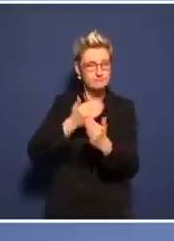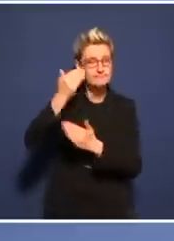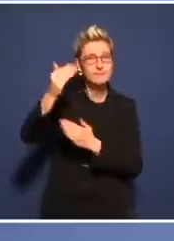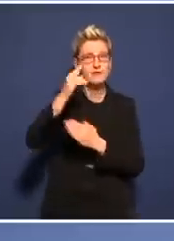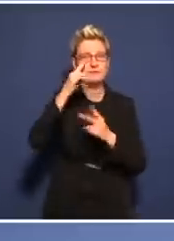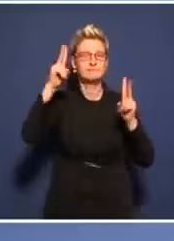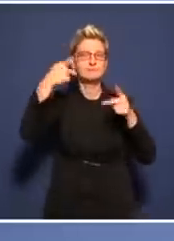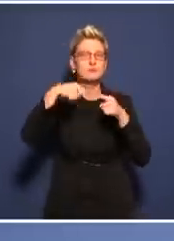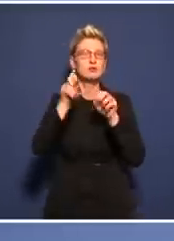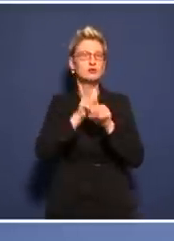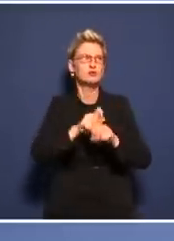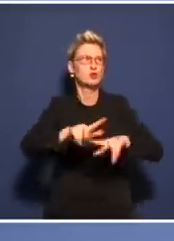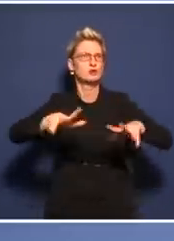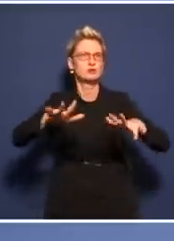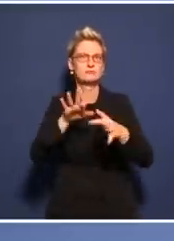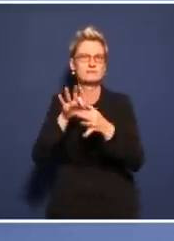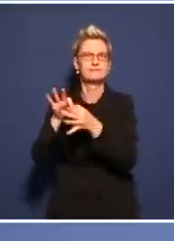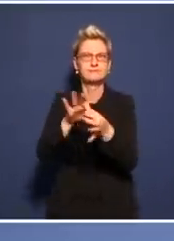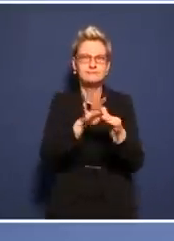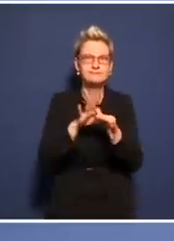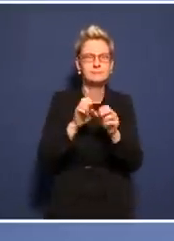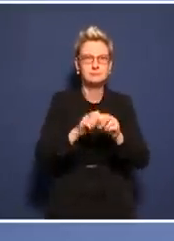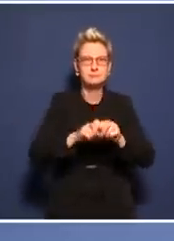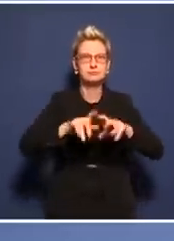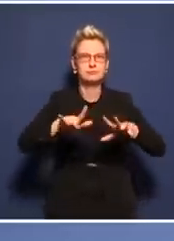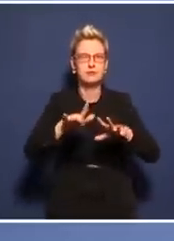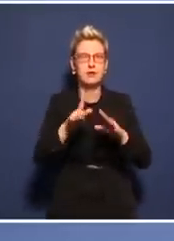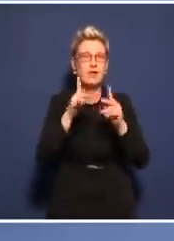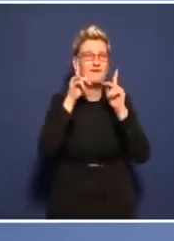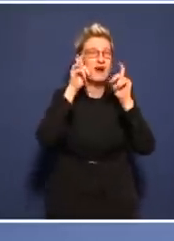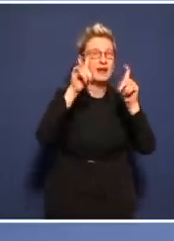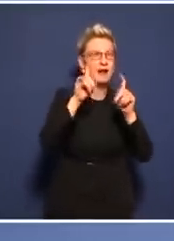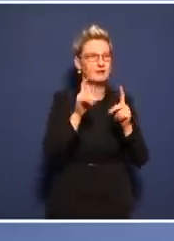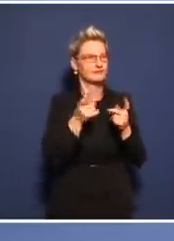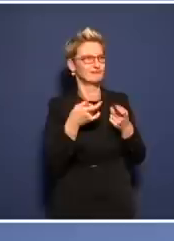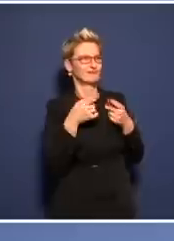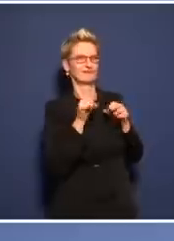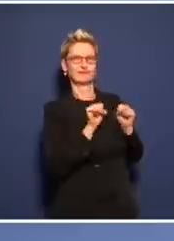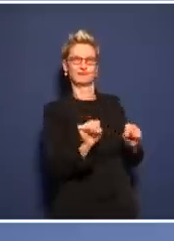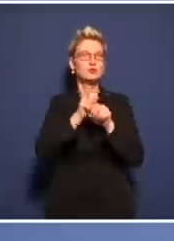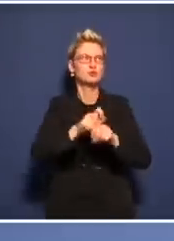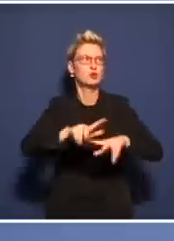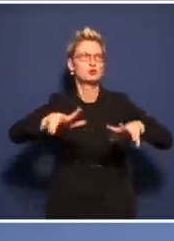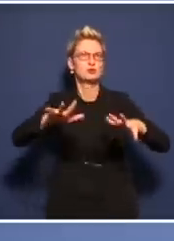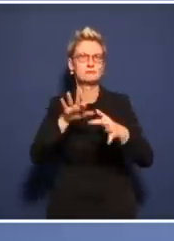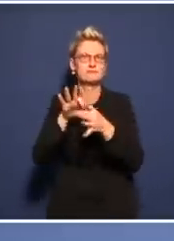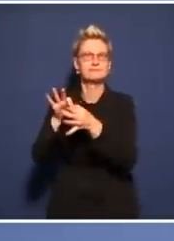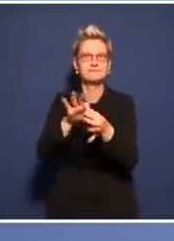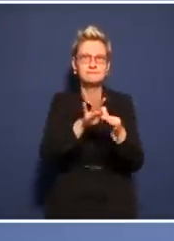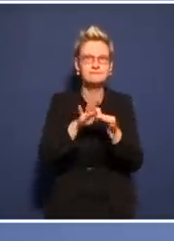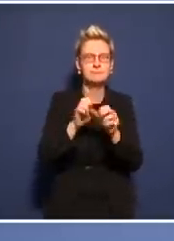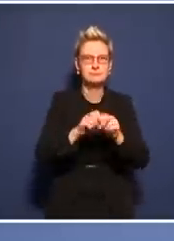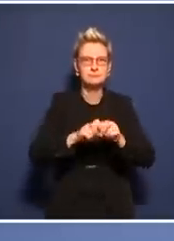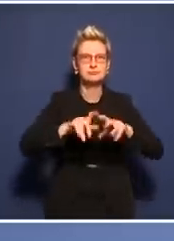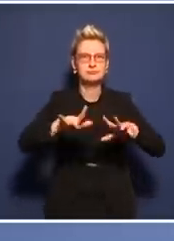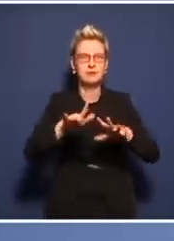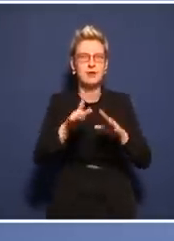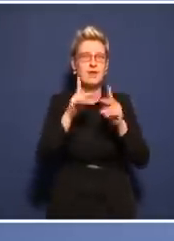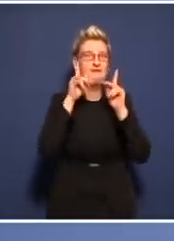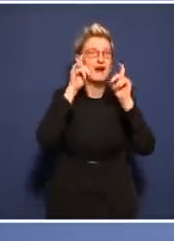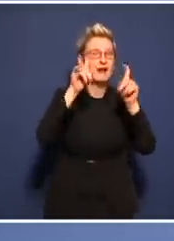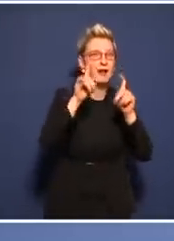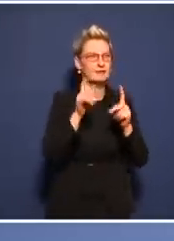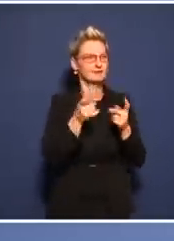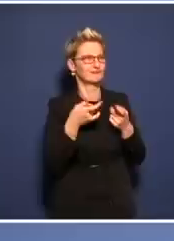herunterhängen in diesem Moment, als Drosten das sagt. Erstaunlich ist ja, dass Drosten vor kurzem selber noch sagte, man könne nicht durch